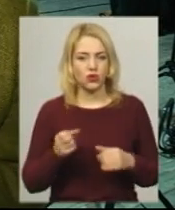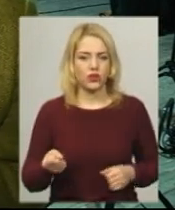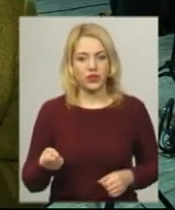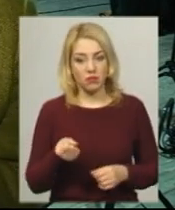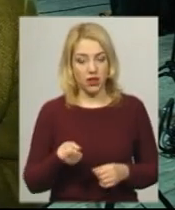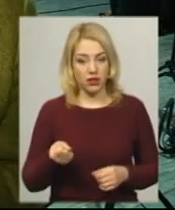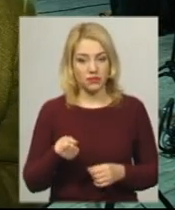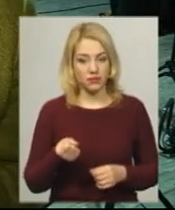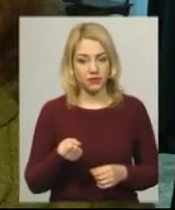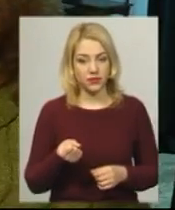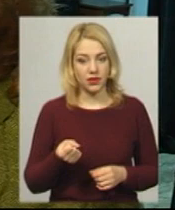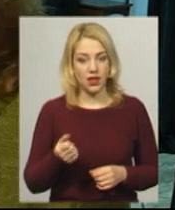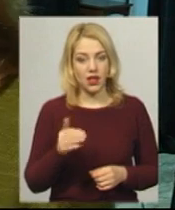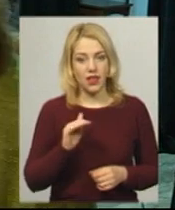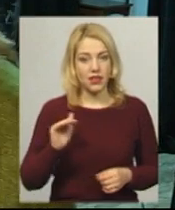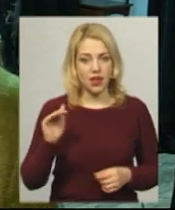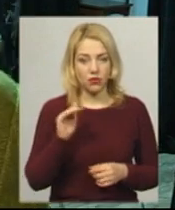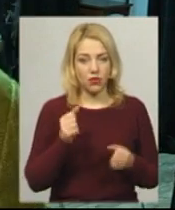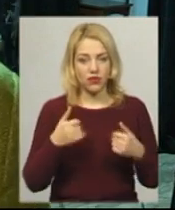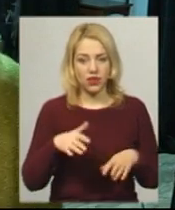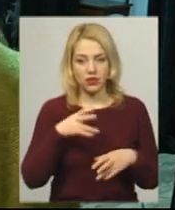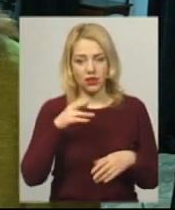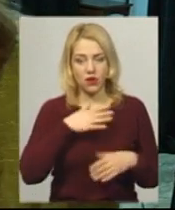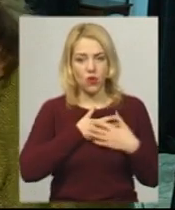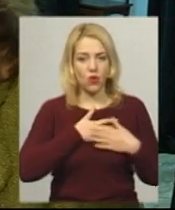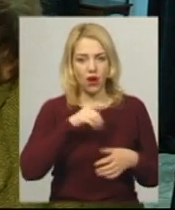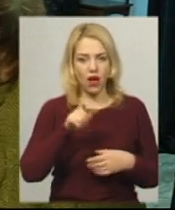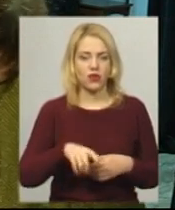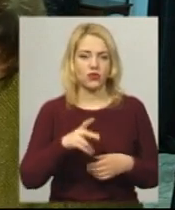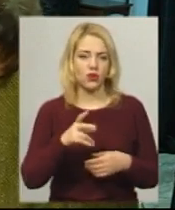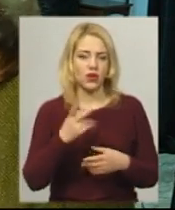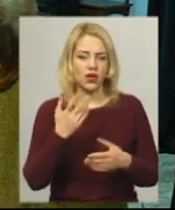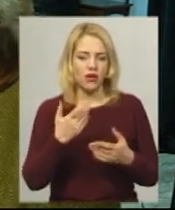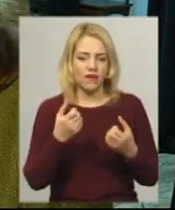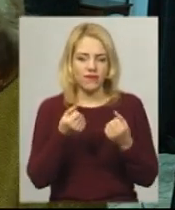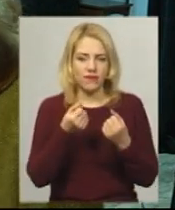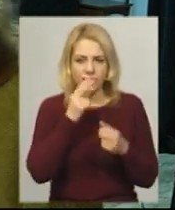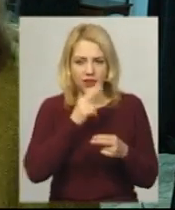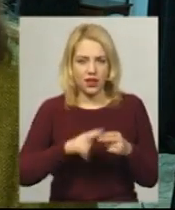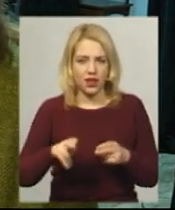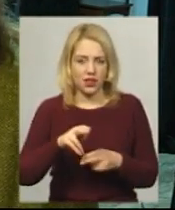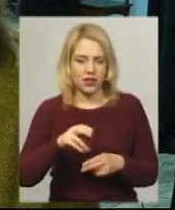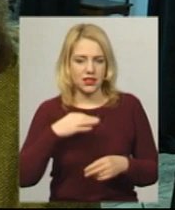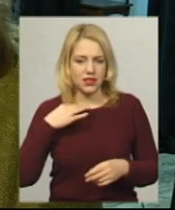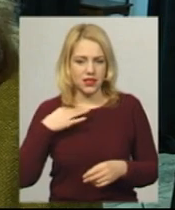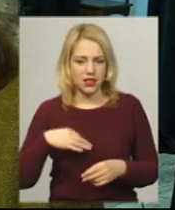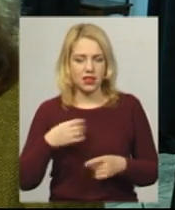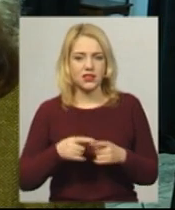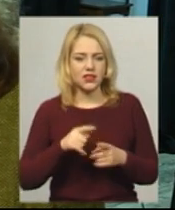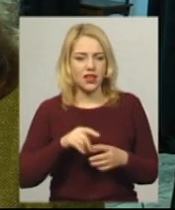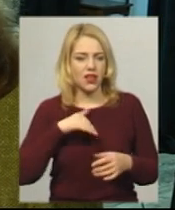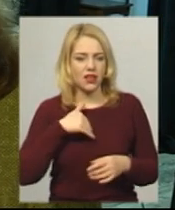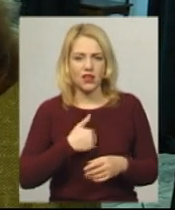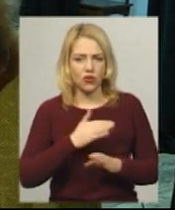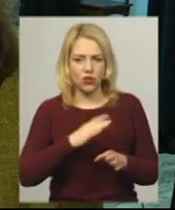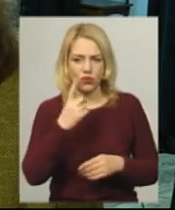небо, втрата коханого, втрата сина, що це не горе однієї жінки. Насправді